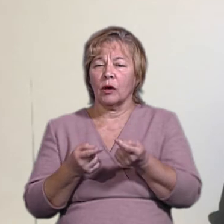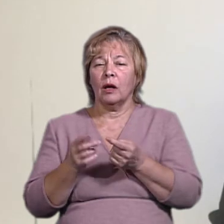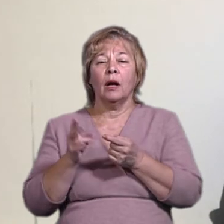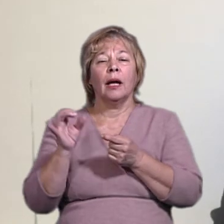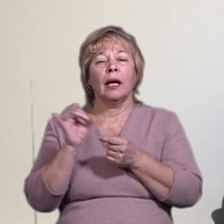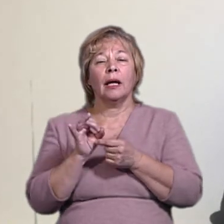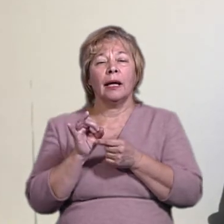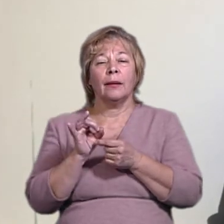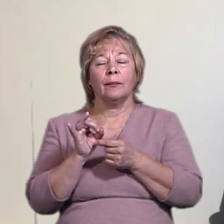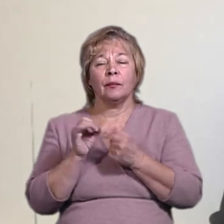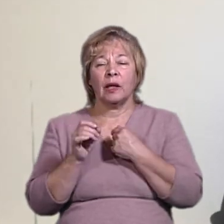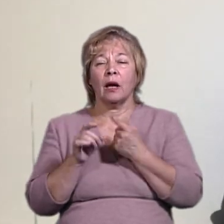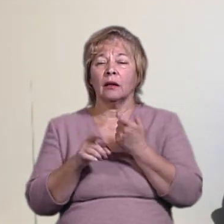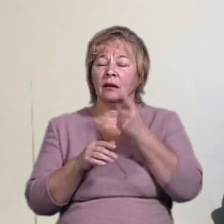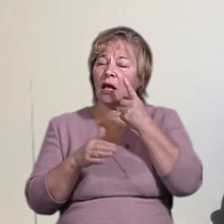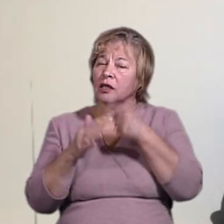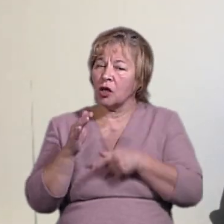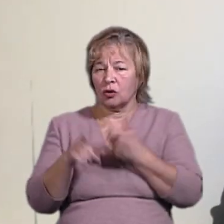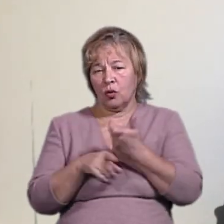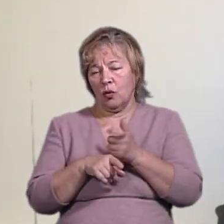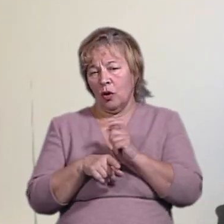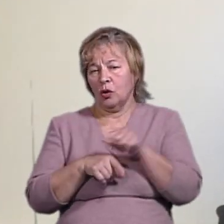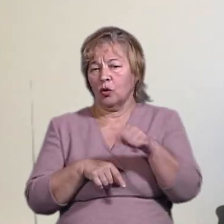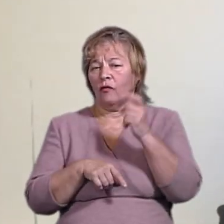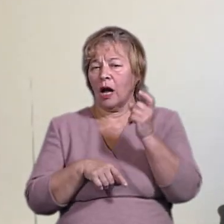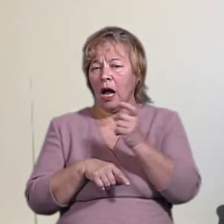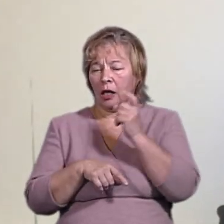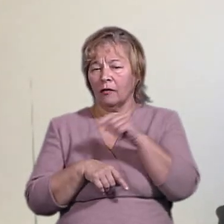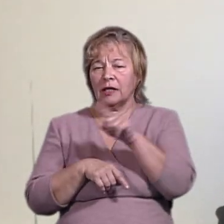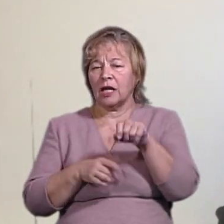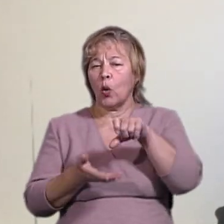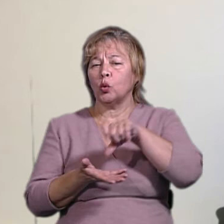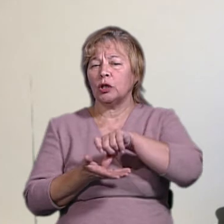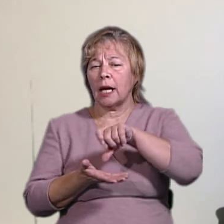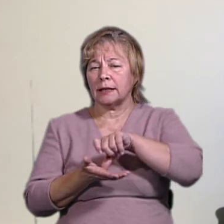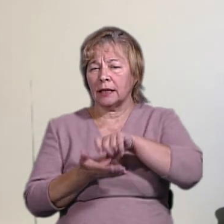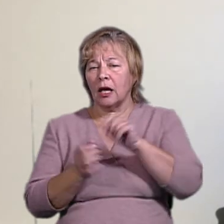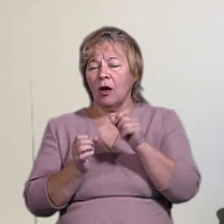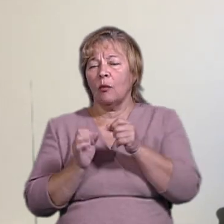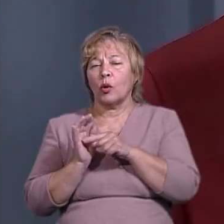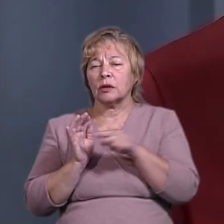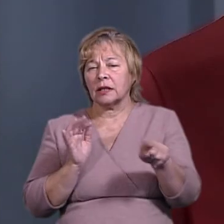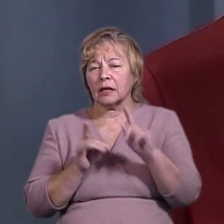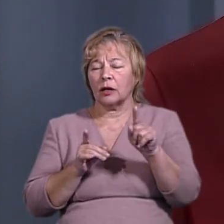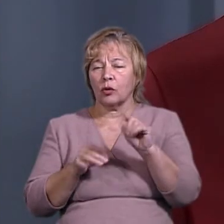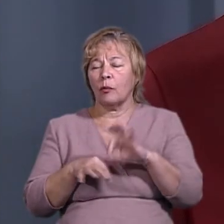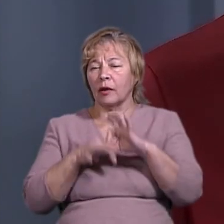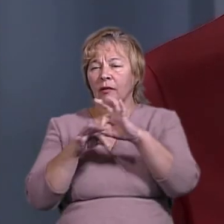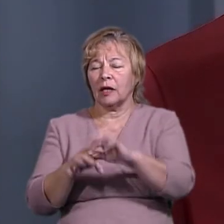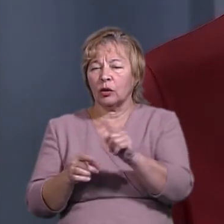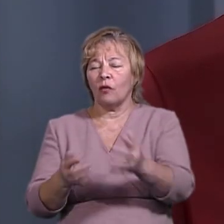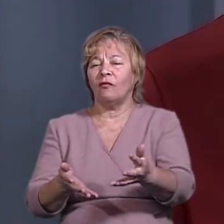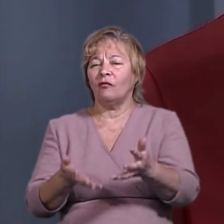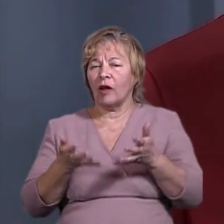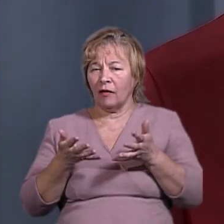І я дуже сподіваюся, що навіть в Харкові ті учасники процесів, які призвели до виявлення